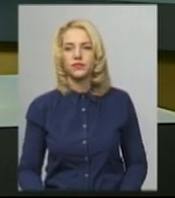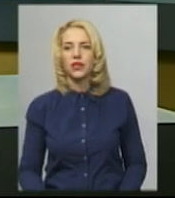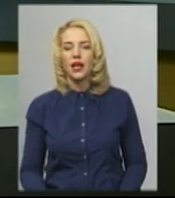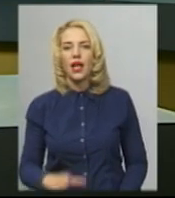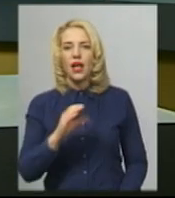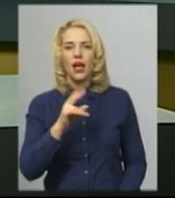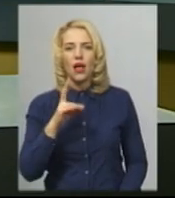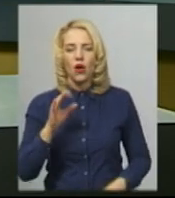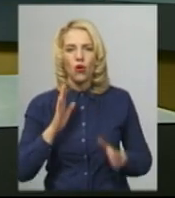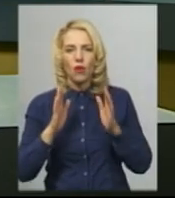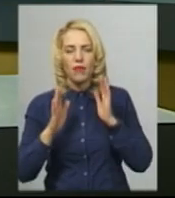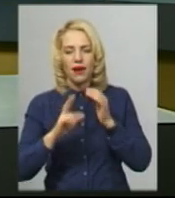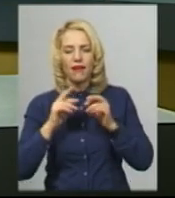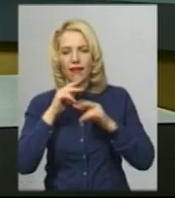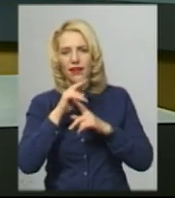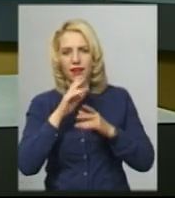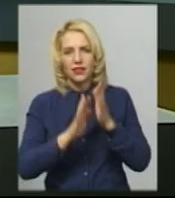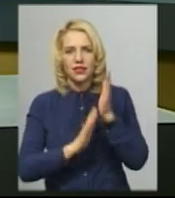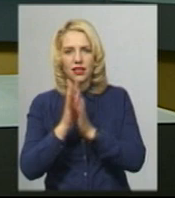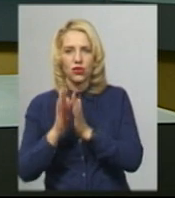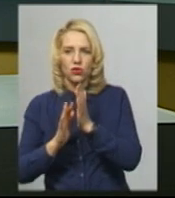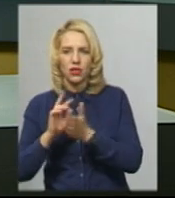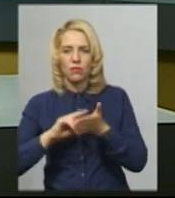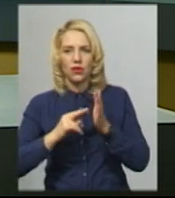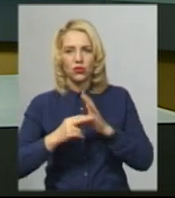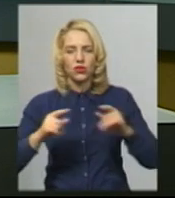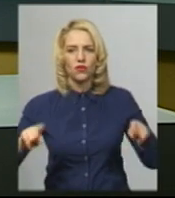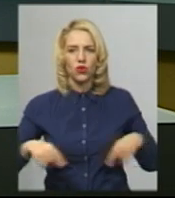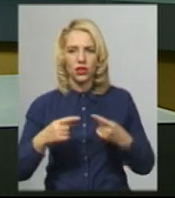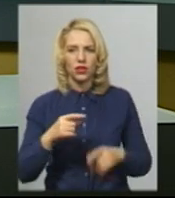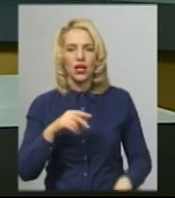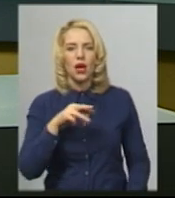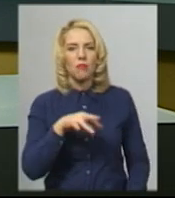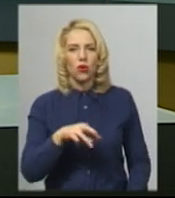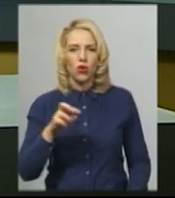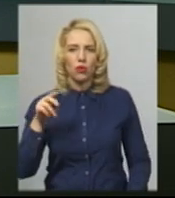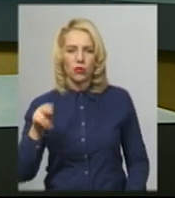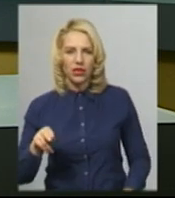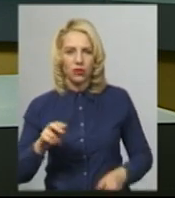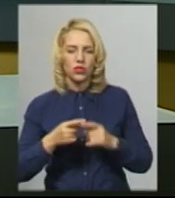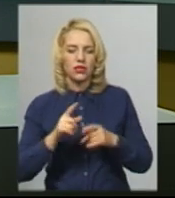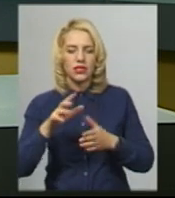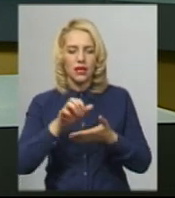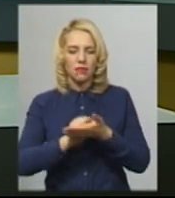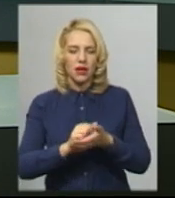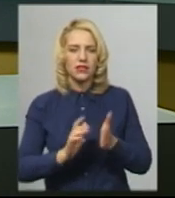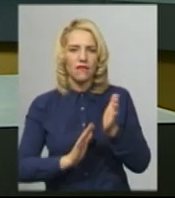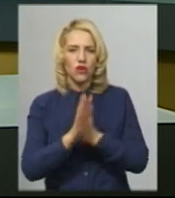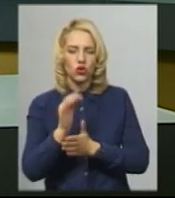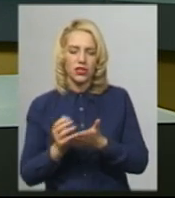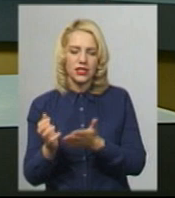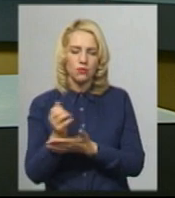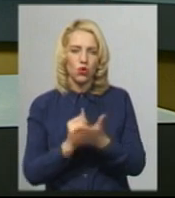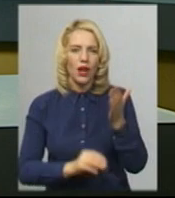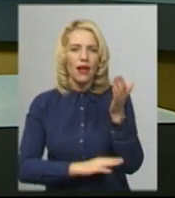Екопарк лікарських рослин планує створити у Старій Ушиці підприємець Микола Продивус. Його родина займається вирощуванням та збором лікарських